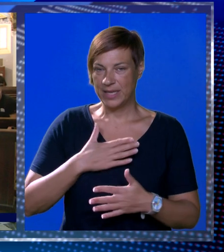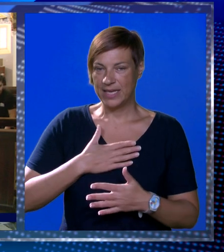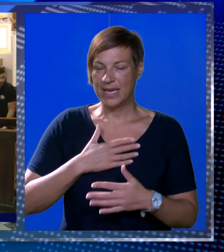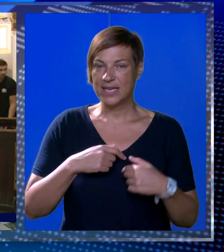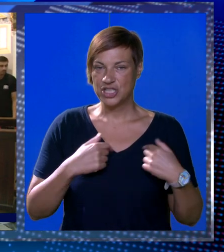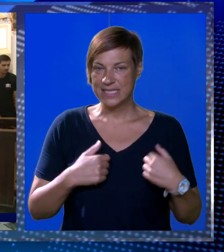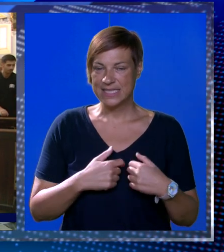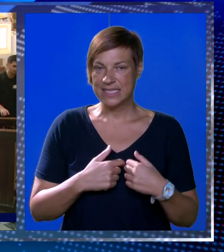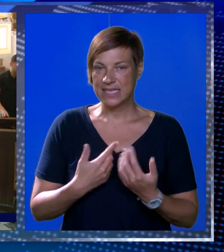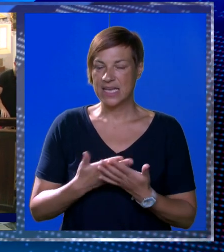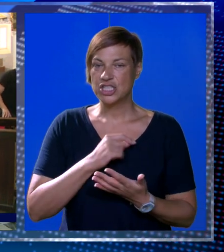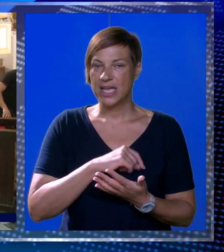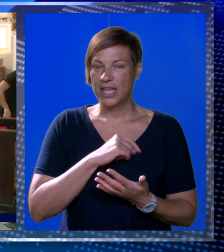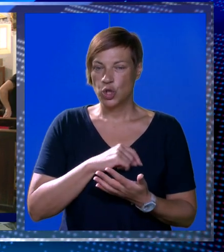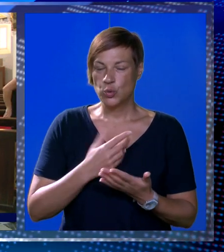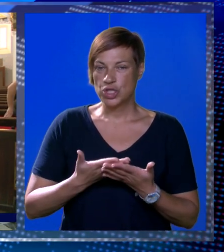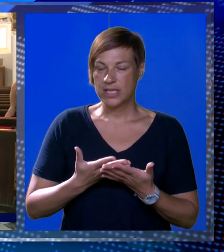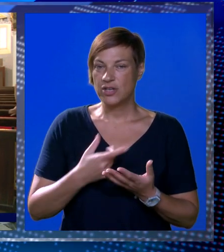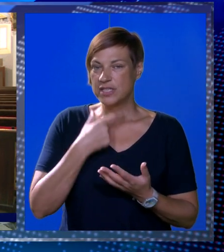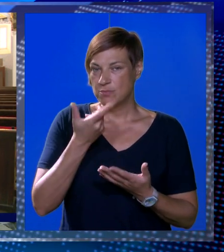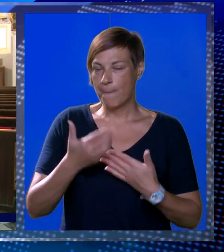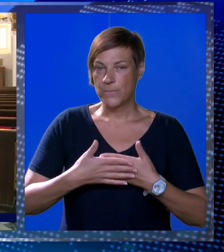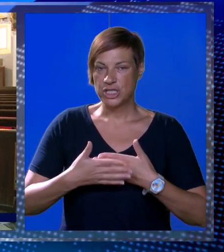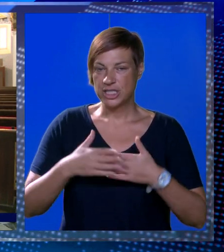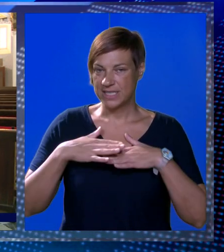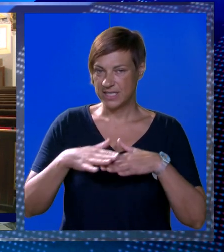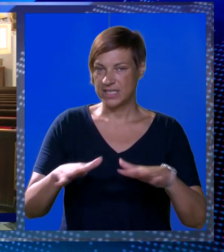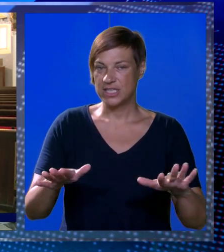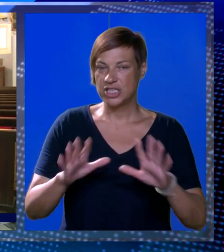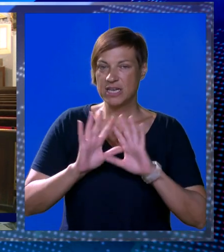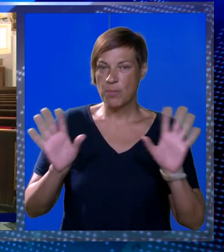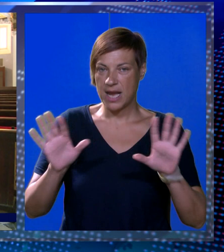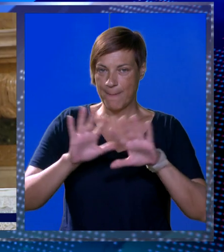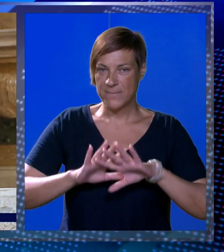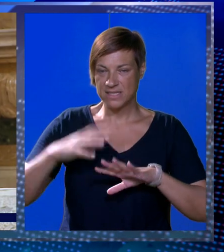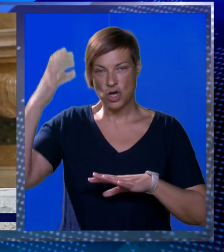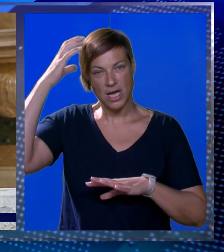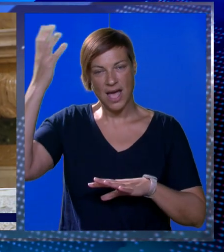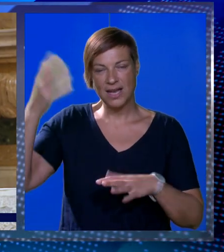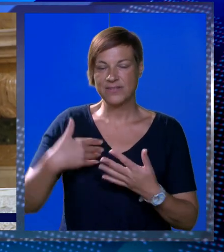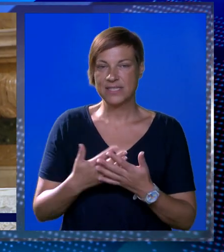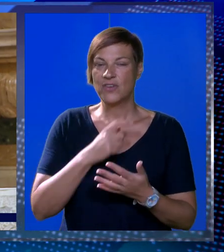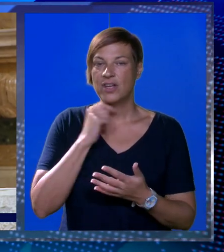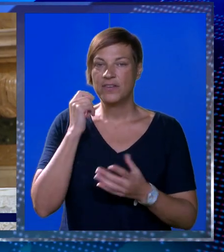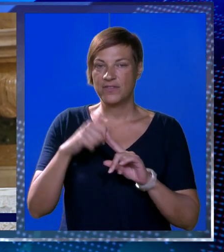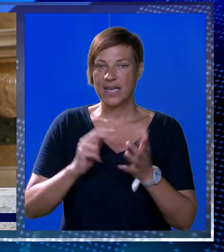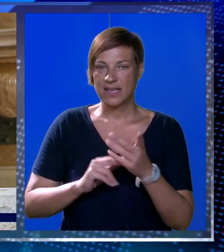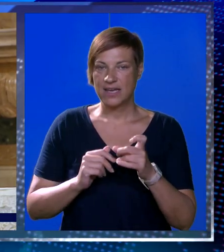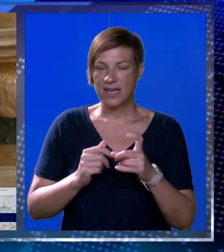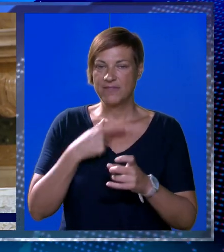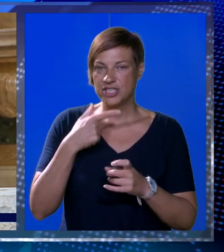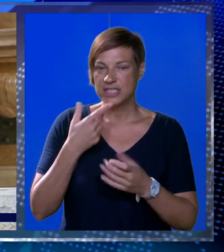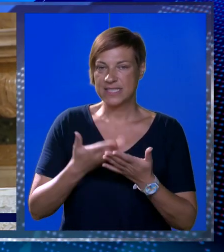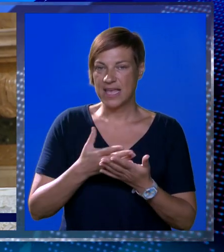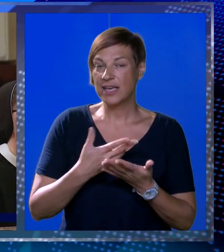naših srdaca i naših duša da nosimo Božju prisutnost i širimo krajstvo nebesko. Fratomislav Kraljević